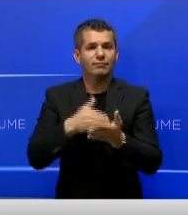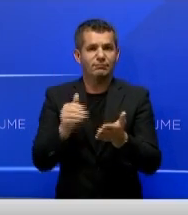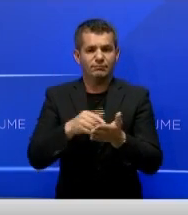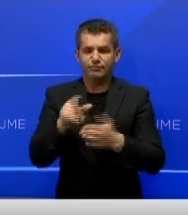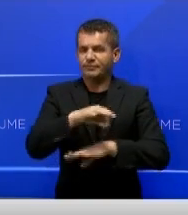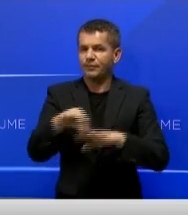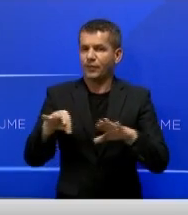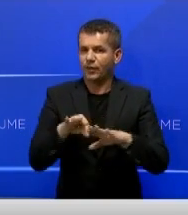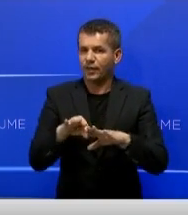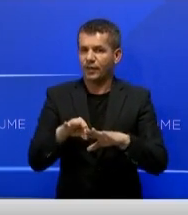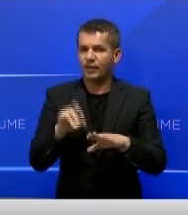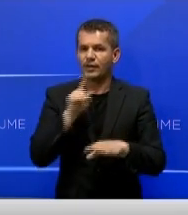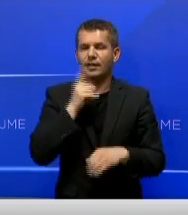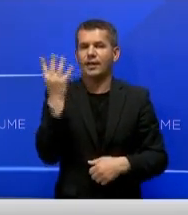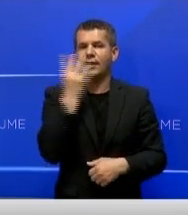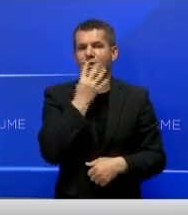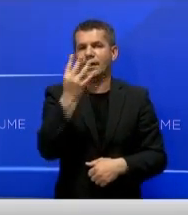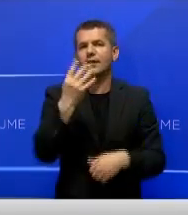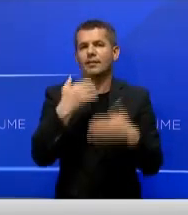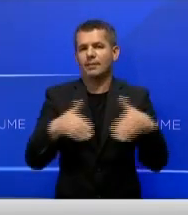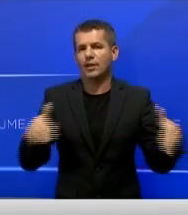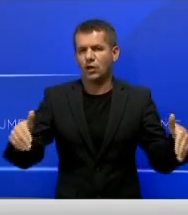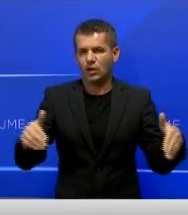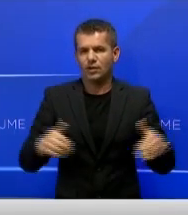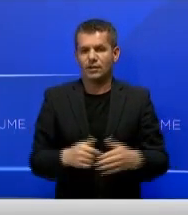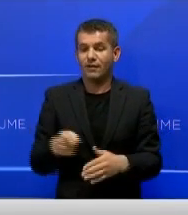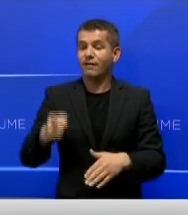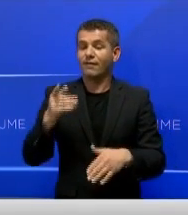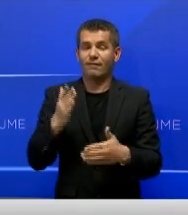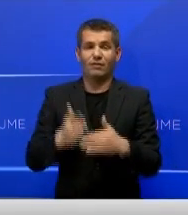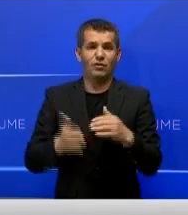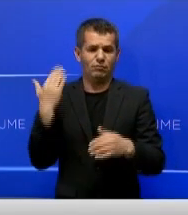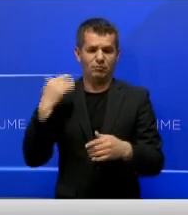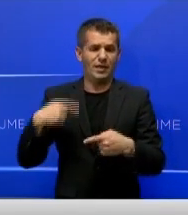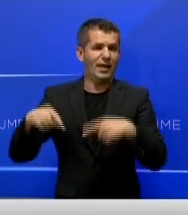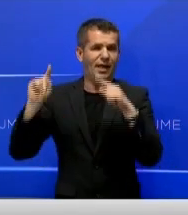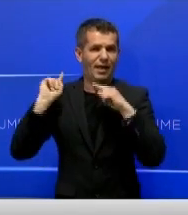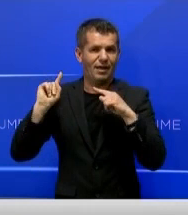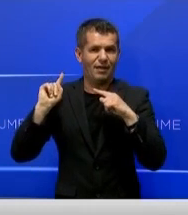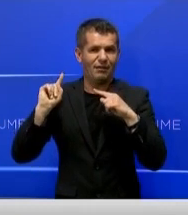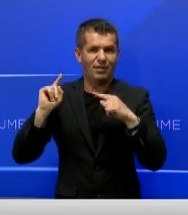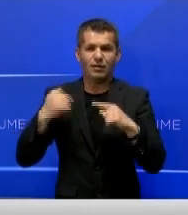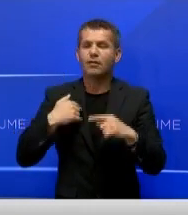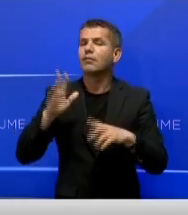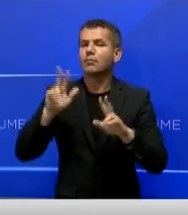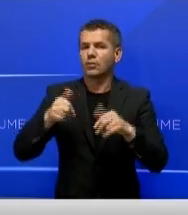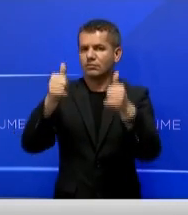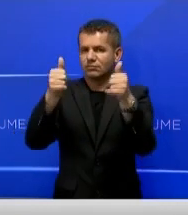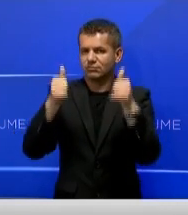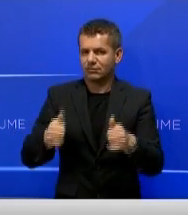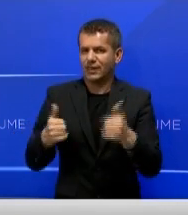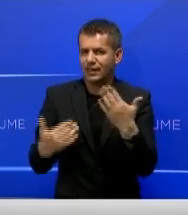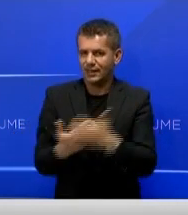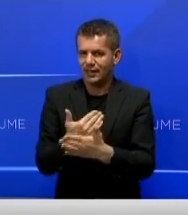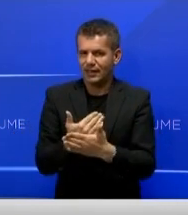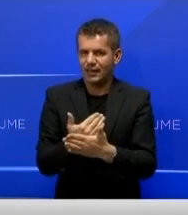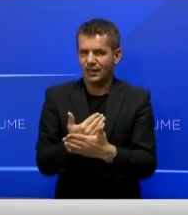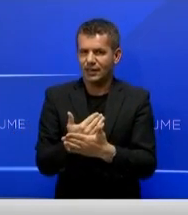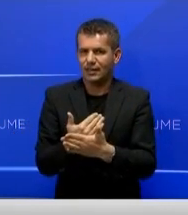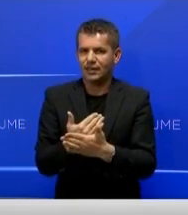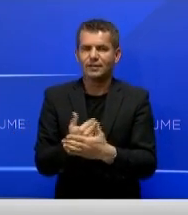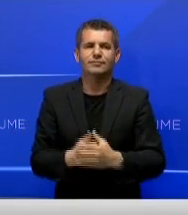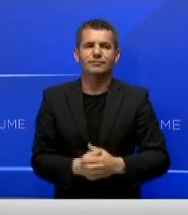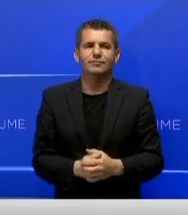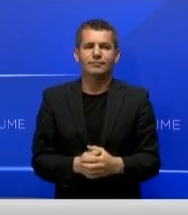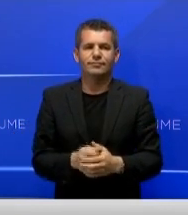projekti e ishte 24 milion euro. Në fund të javës e shkuar, ne e kemi shpalur tenderin e ri, ashtu si që patëm